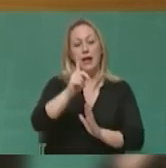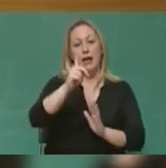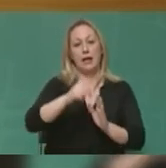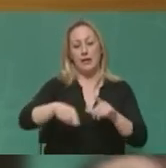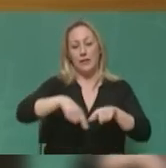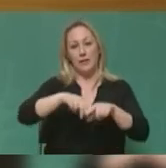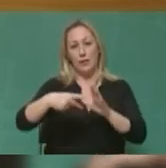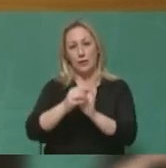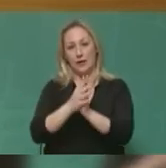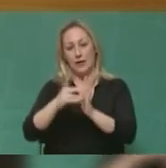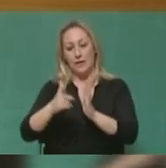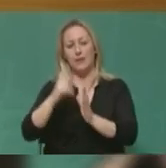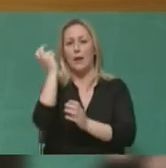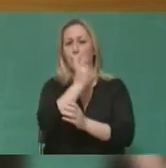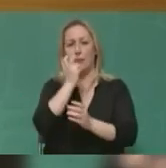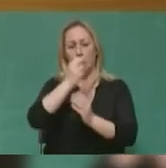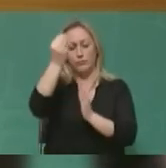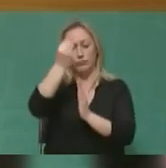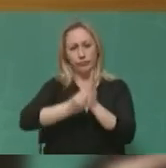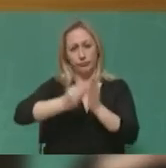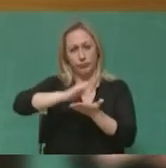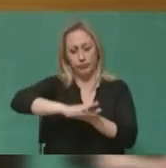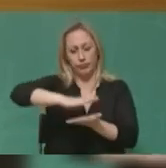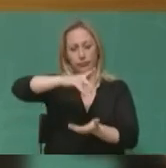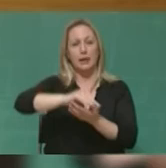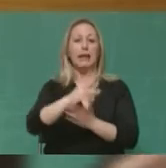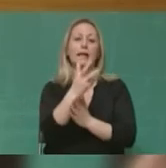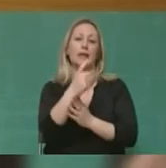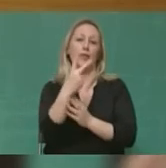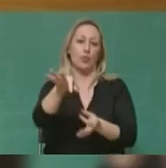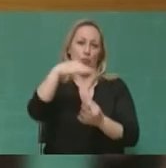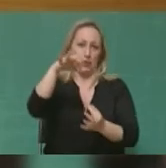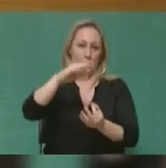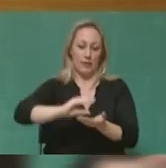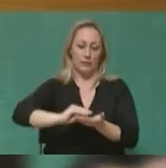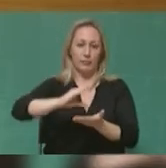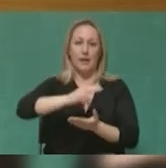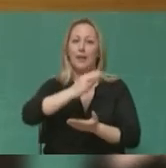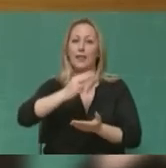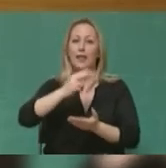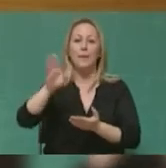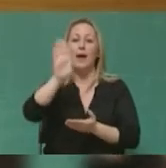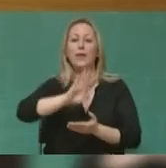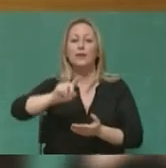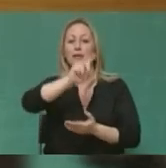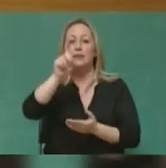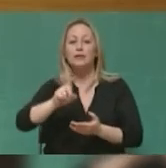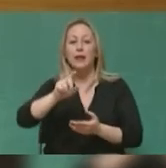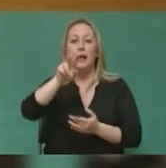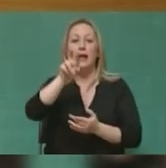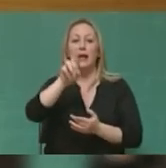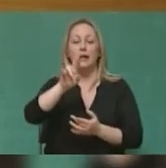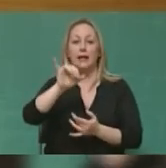ασπηρωματικά στοιχεία με ιστορική τεκμηρία στις σελίδων αναφερόμενα στο βιογραφικό του Σαντηγού Αθανασίου